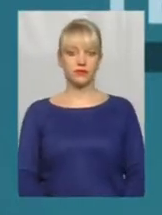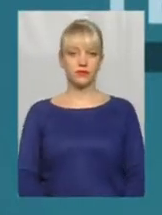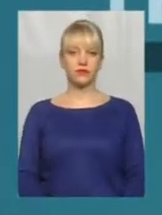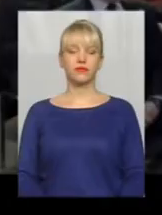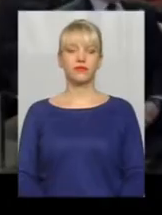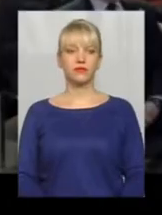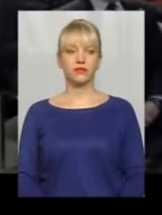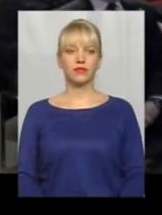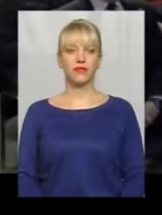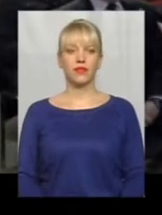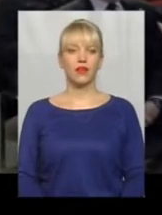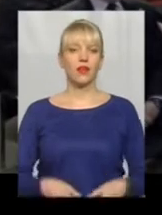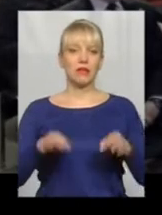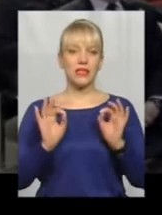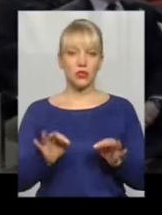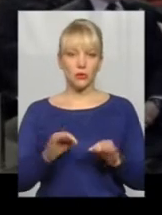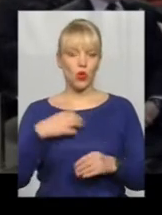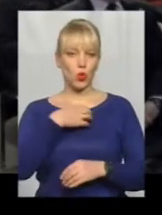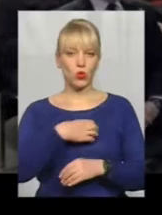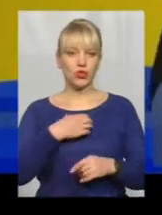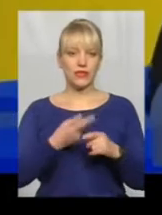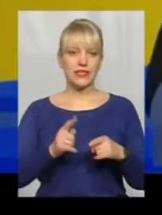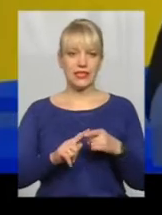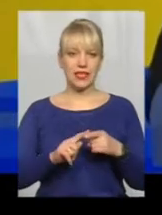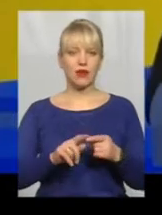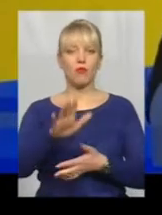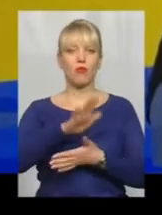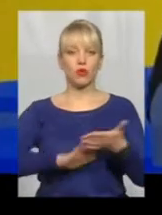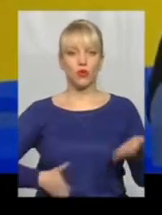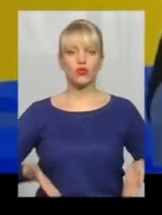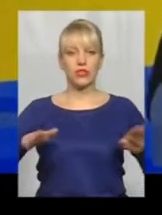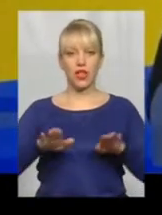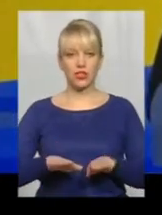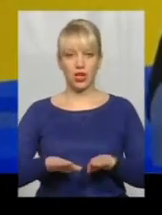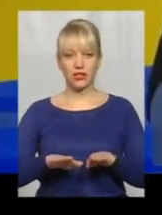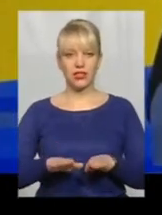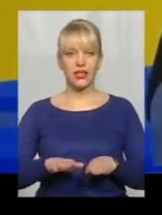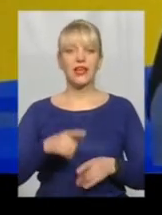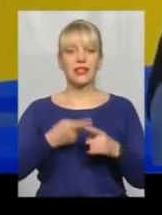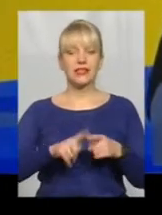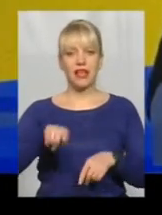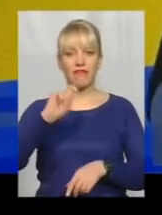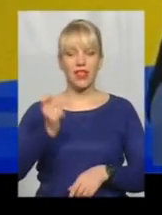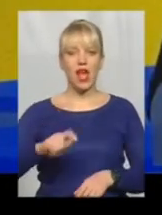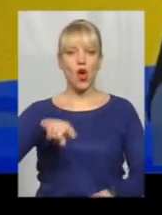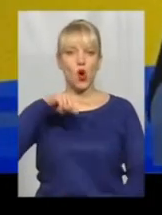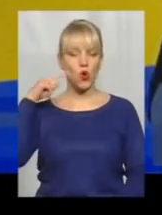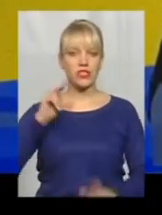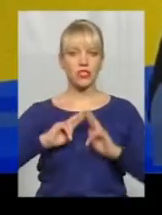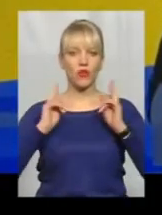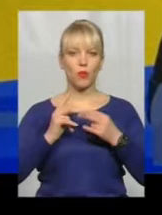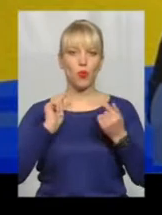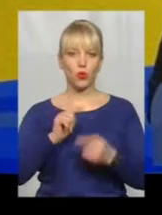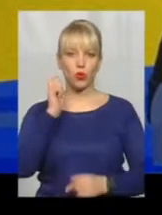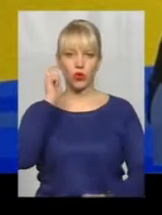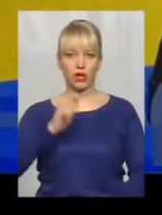І, безумовно, ключовий з них продовжує залишатися – це війна Російської Федерації проти